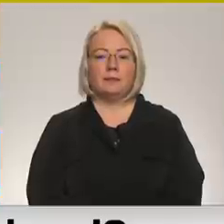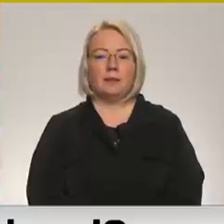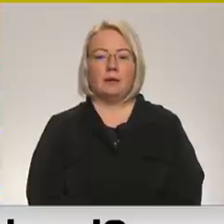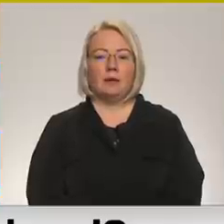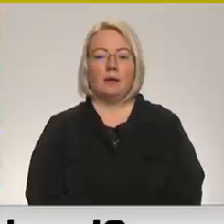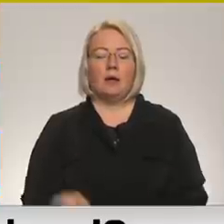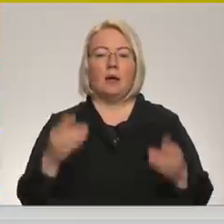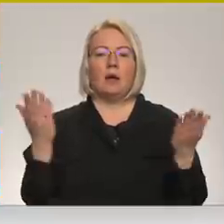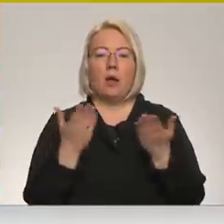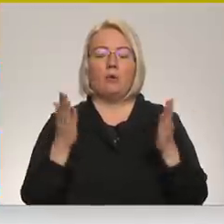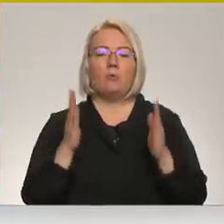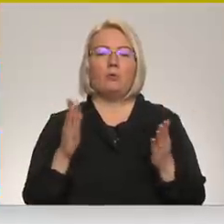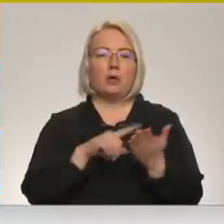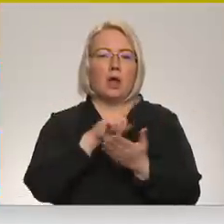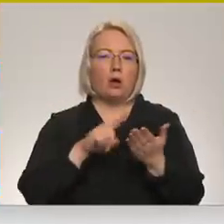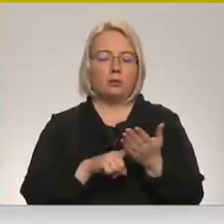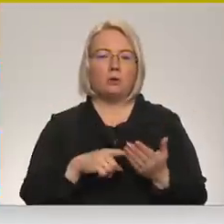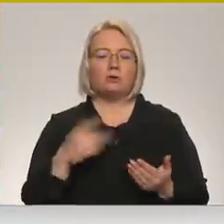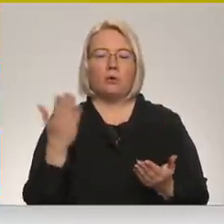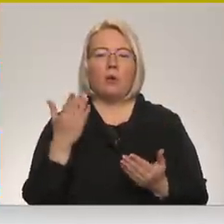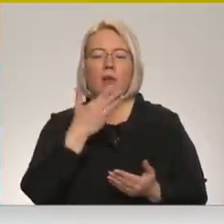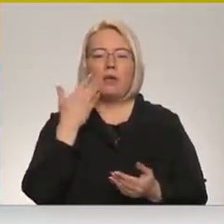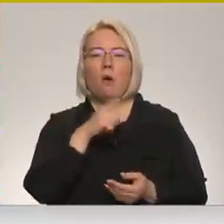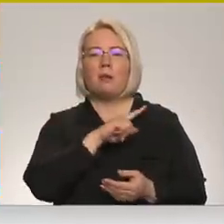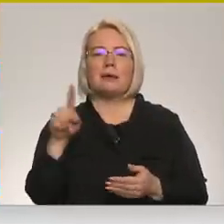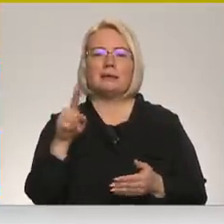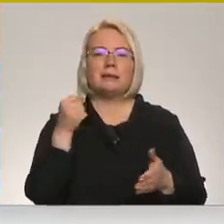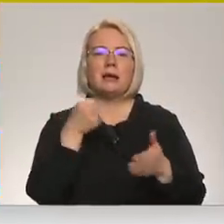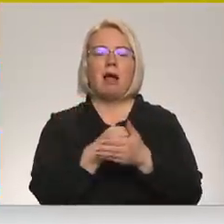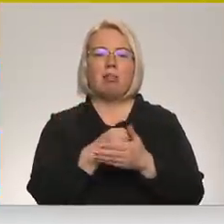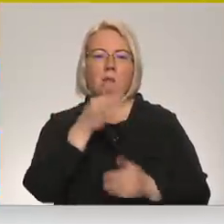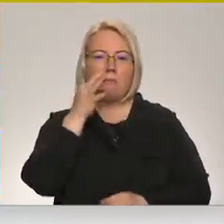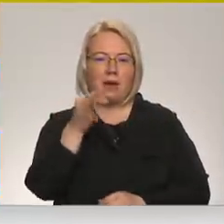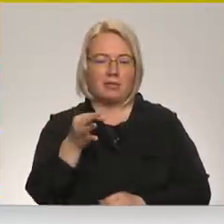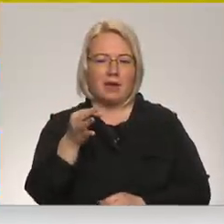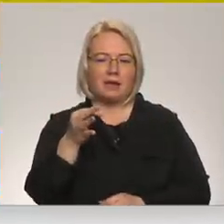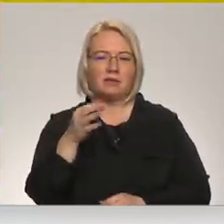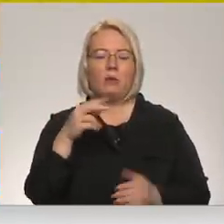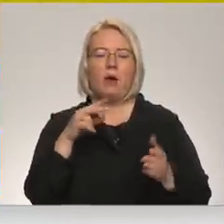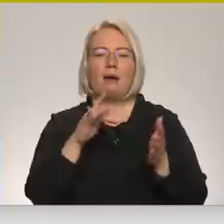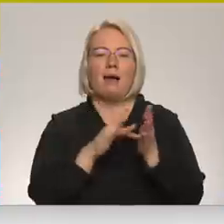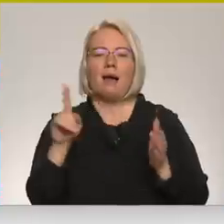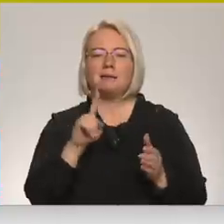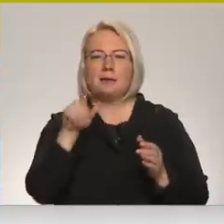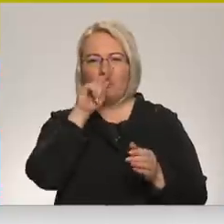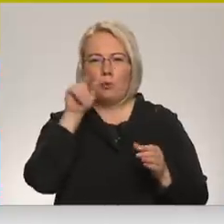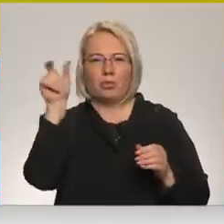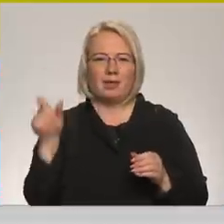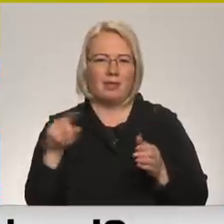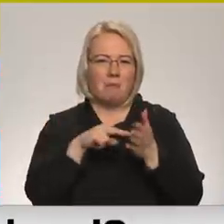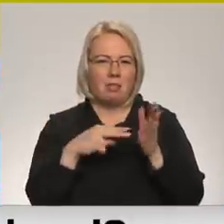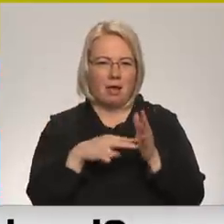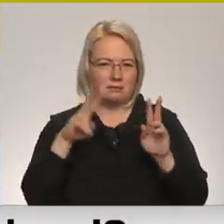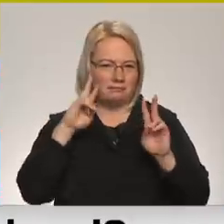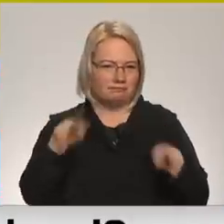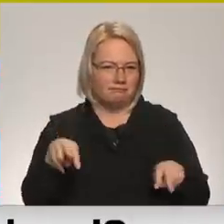Kaut kur uzreiz būtu jautājums, ko viņš nav arī līdz galam atklājis. Kas tad ir tas viņa plāns? Viņš to nestāst nevienam. Šim ir izskatījies